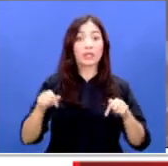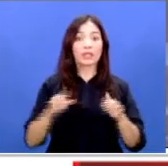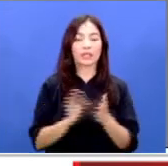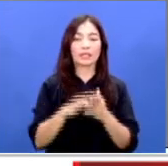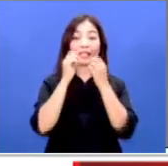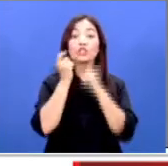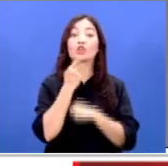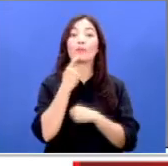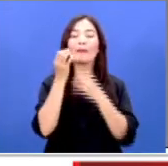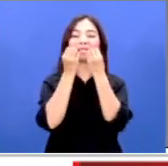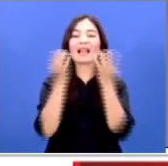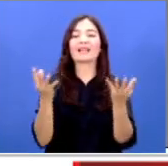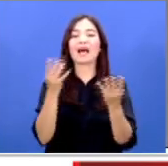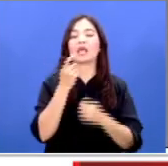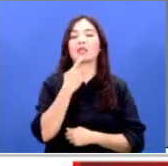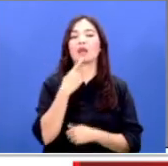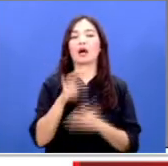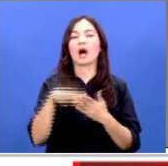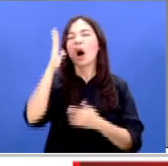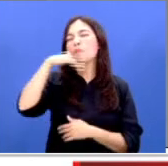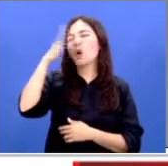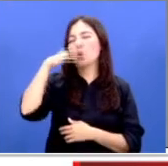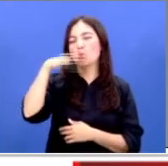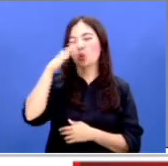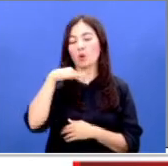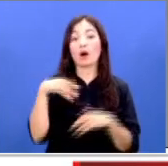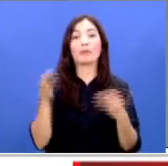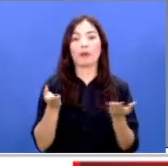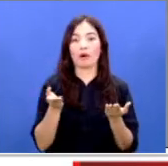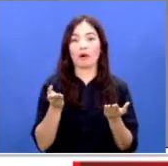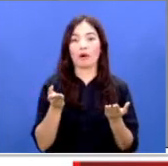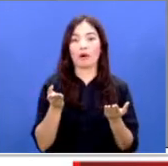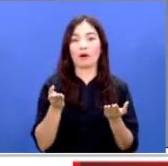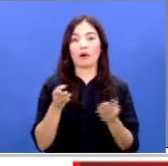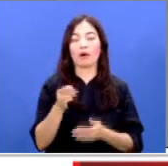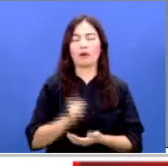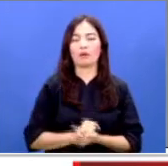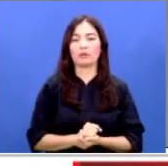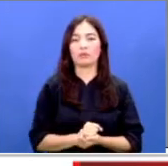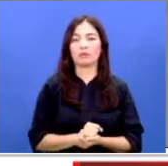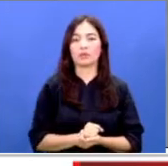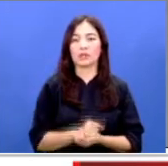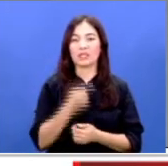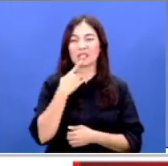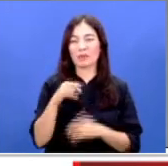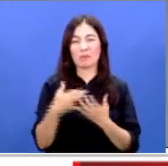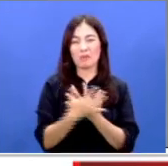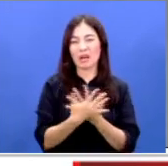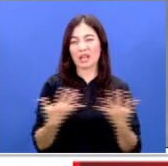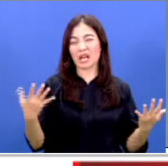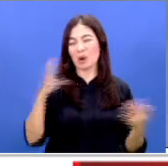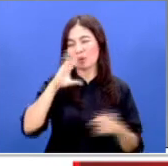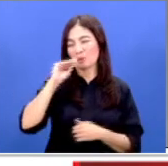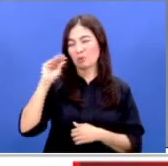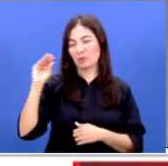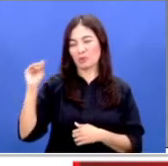mengenai bau yang bisa Anda rasakan di sana karena kondisi bau menyengat ini kabarnya dikeluhkan oleh warga dalam beberapa